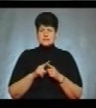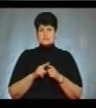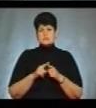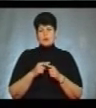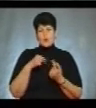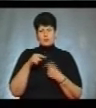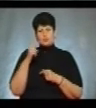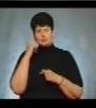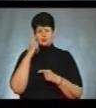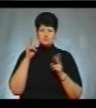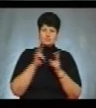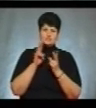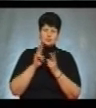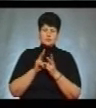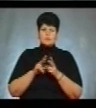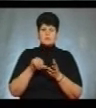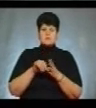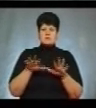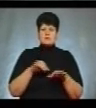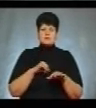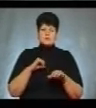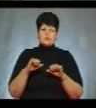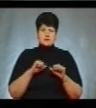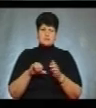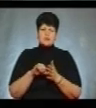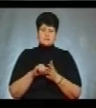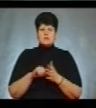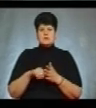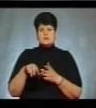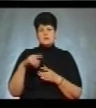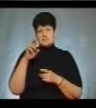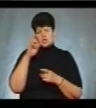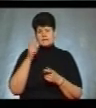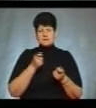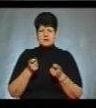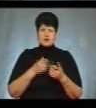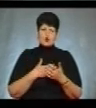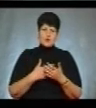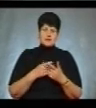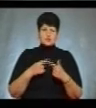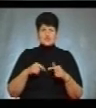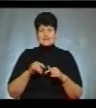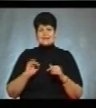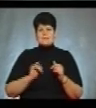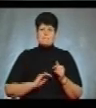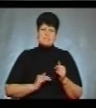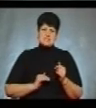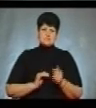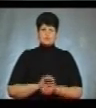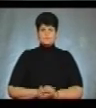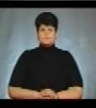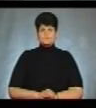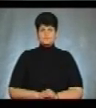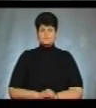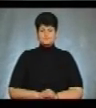зустрічей представників місцевого самоврядування із представниками державних адміністрацій, громадських організацій та бізнесу, повідомив Ігор Гірчак.